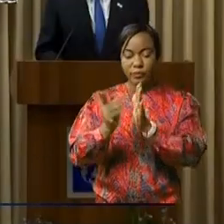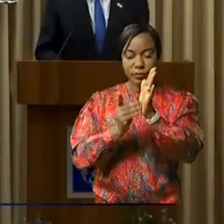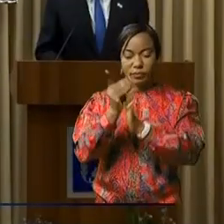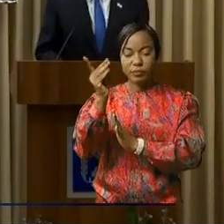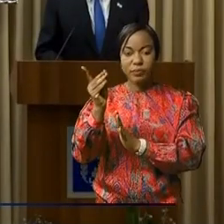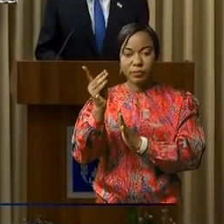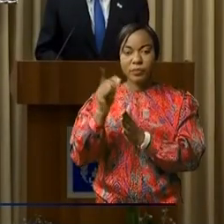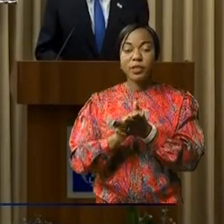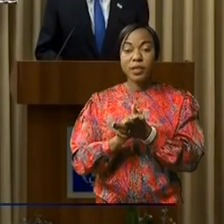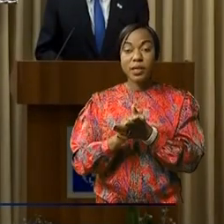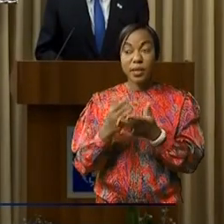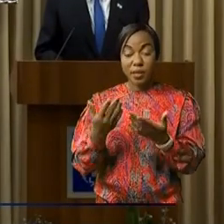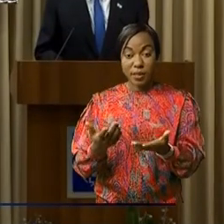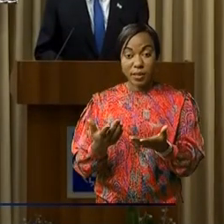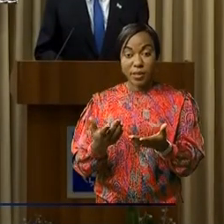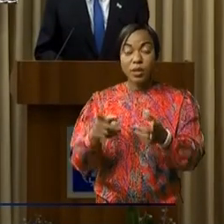Merci.